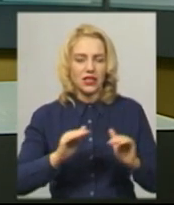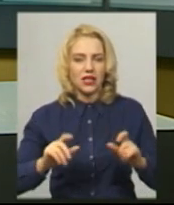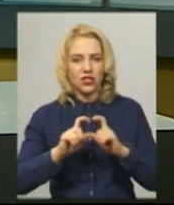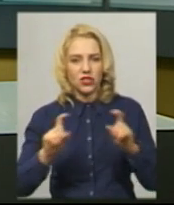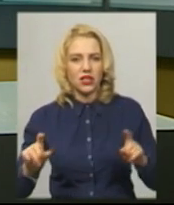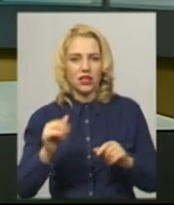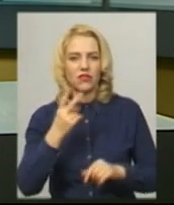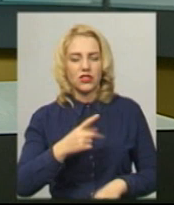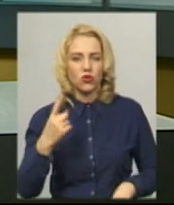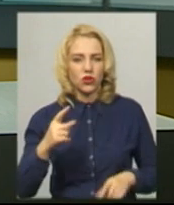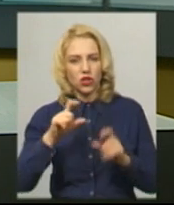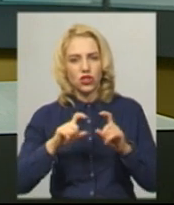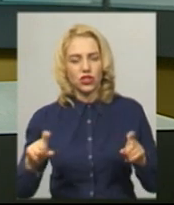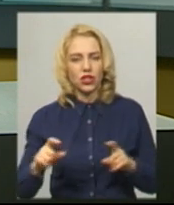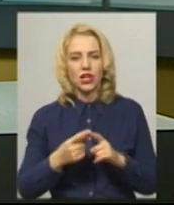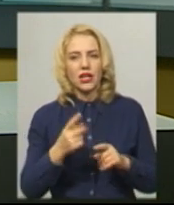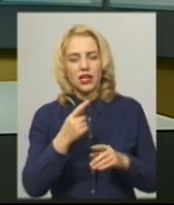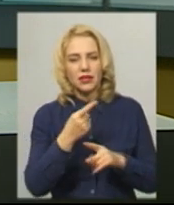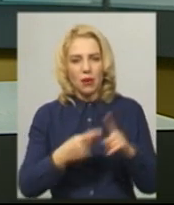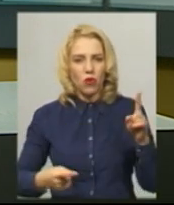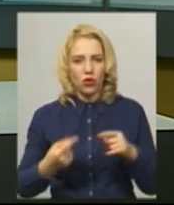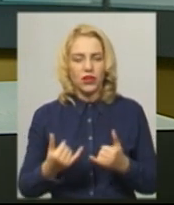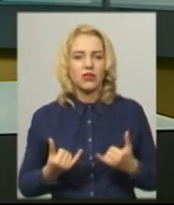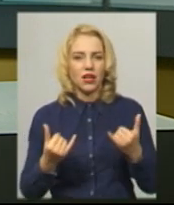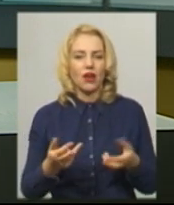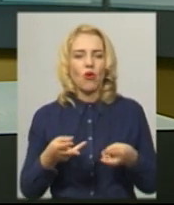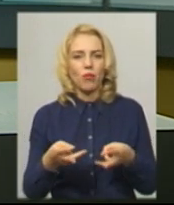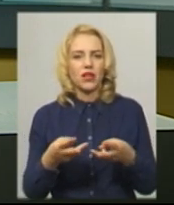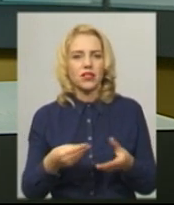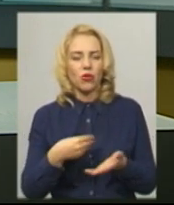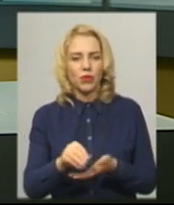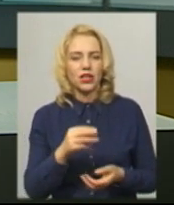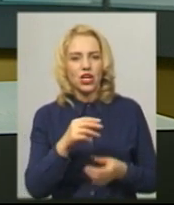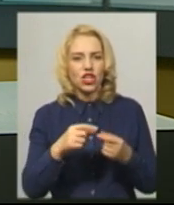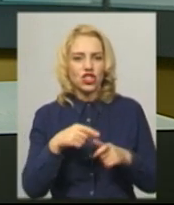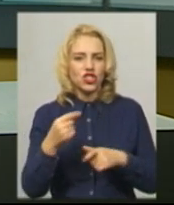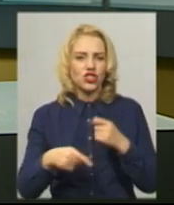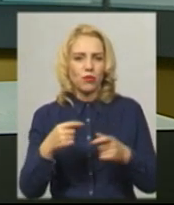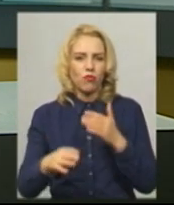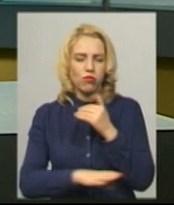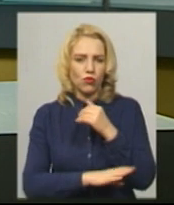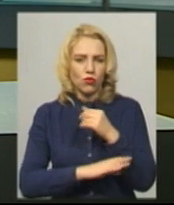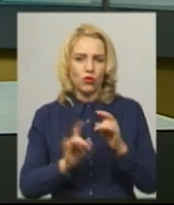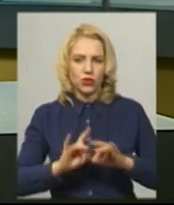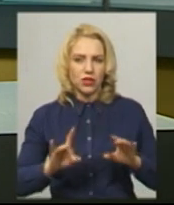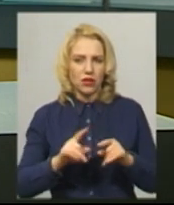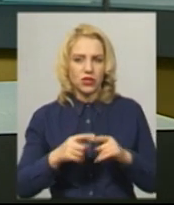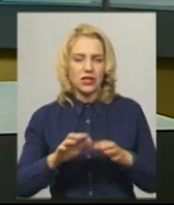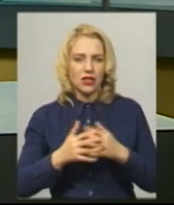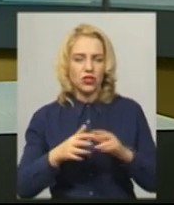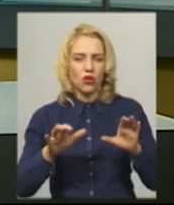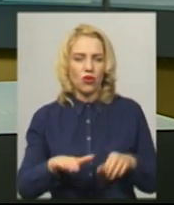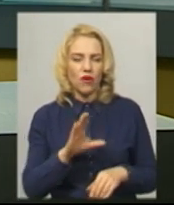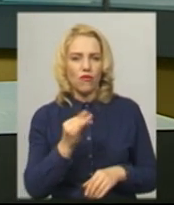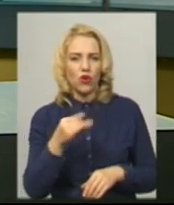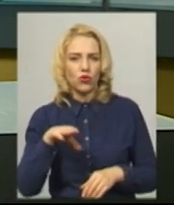та 7 шкіл громади, рівно половина. Для опалення купили ще порізи, каже перший заступник селищного голови Юрій Войтов.